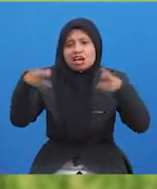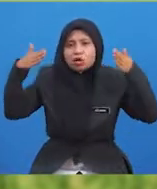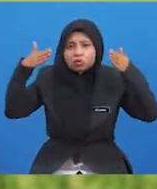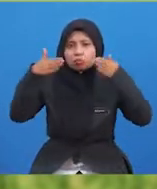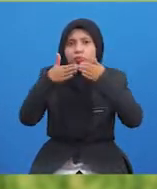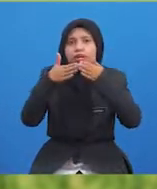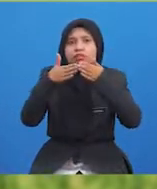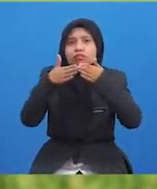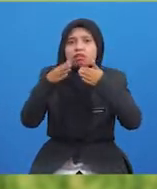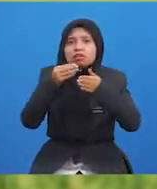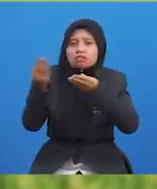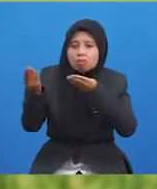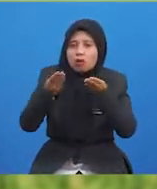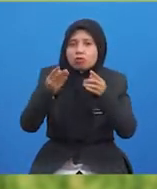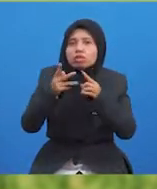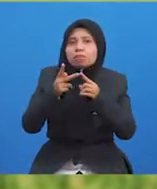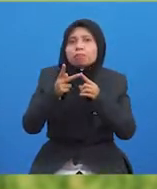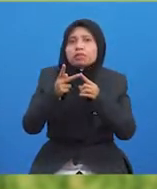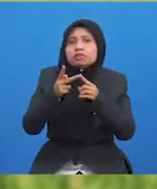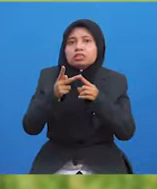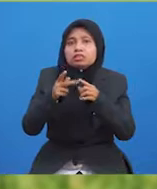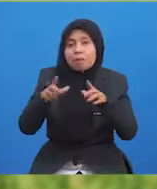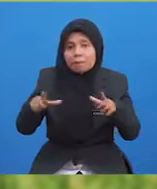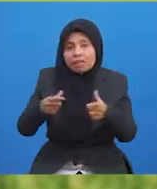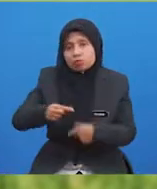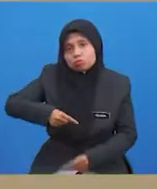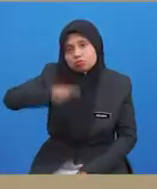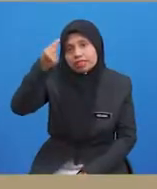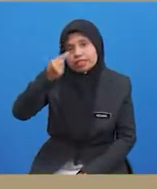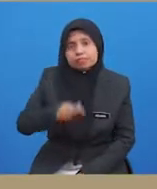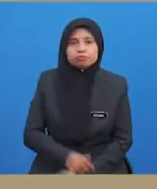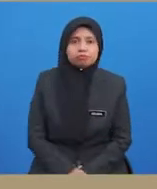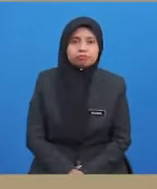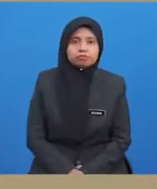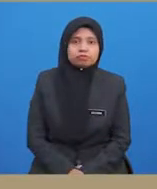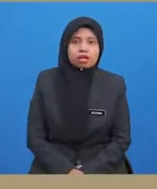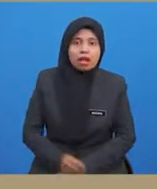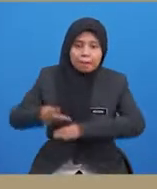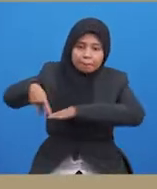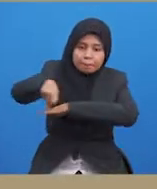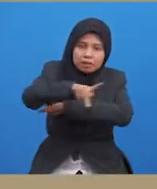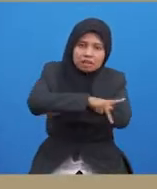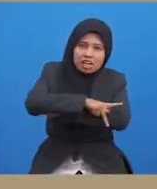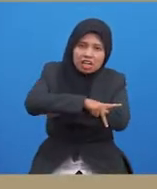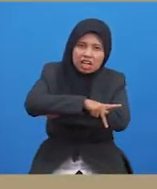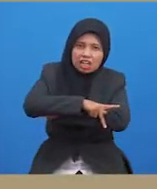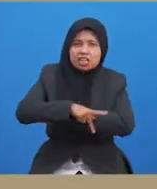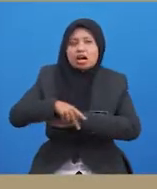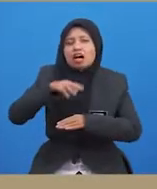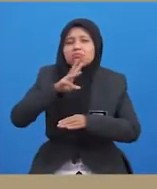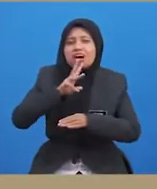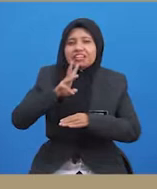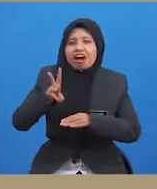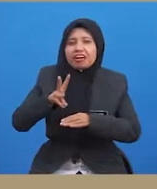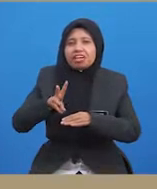akhirnya membawa kepada berlakunya keagresifan. Padang yang becak, berlubang serta